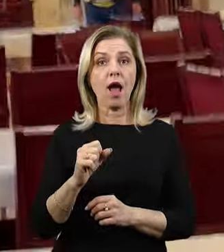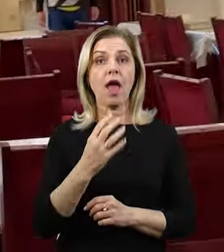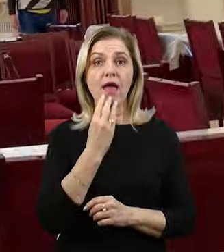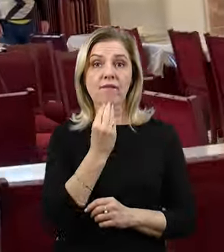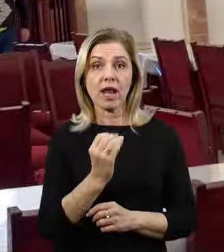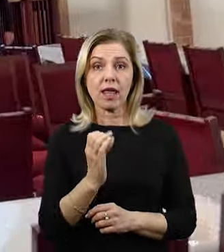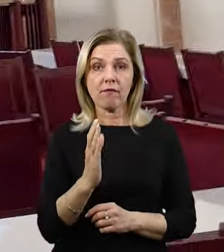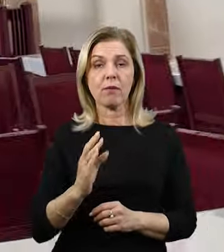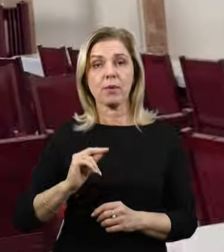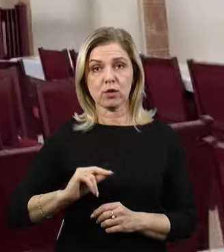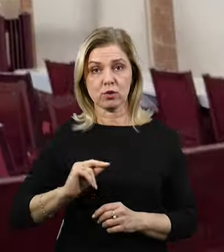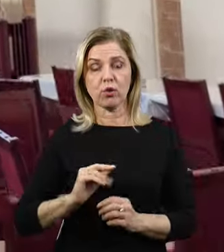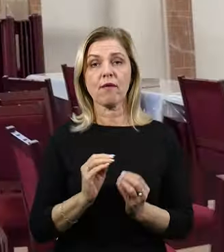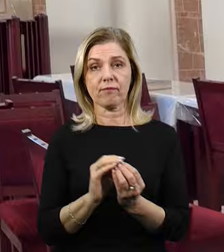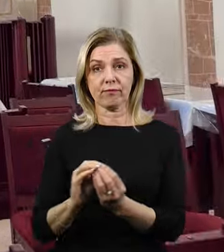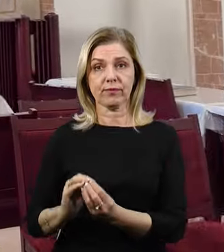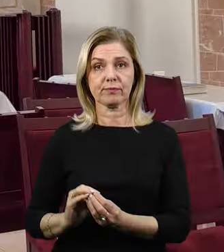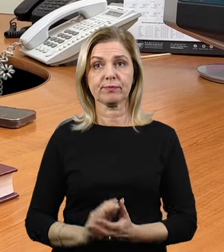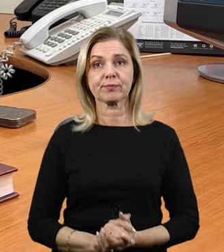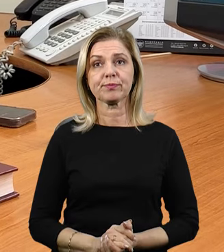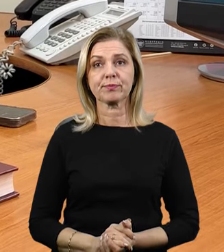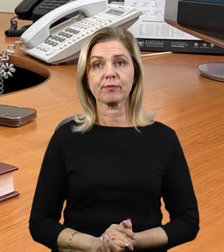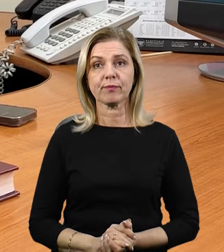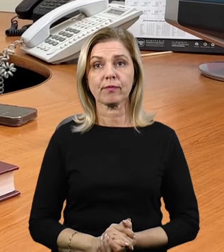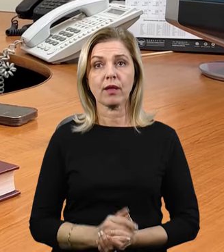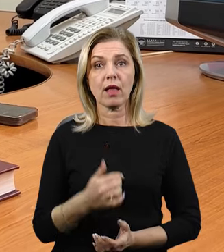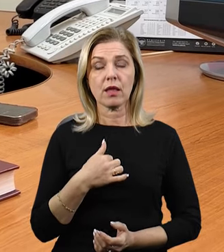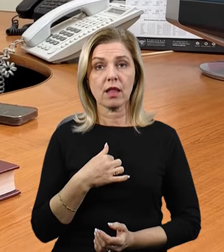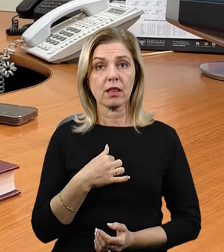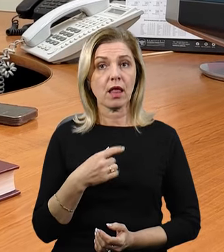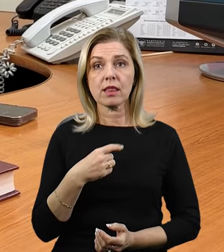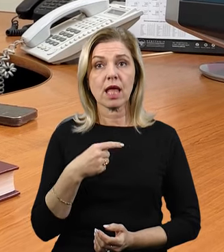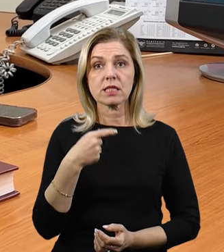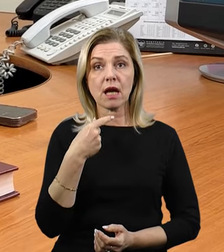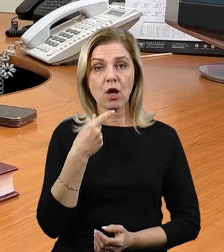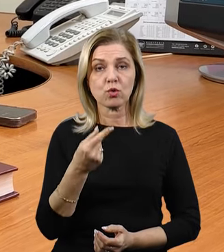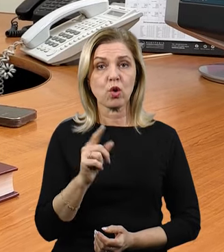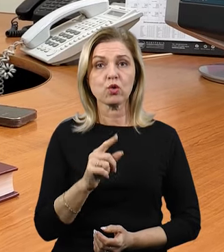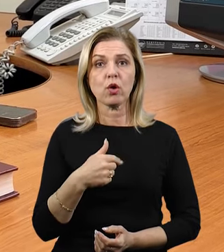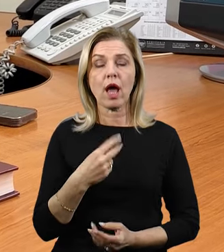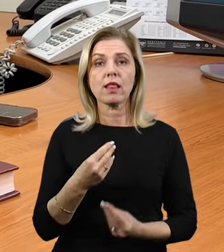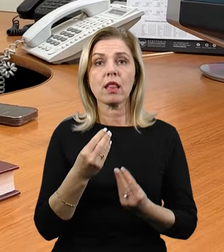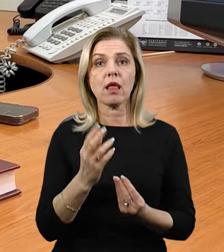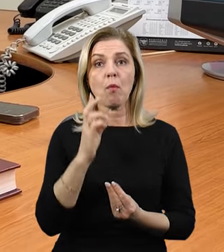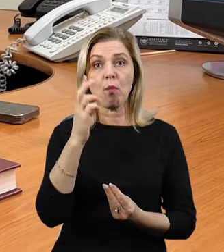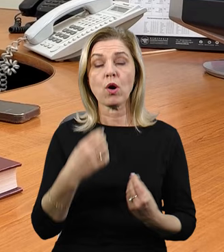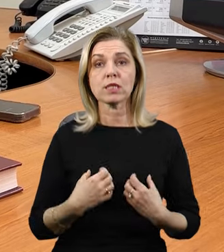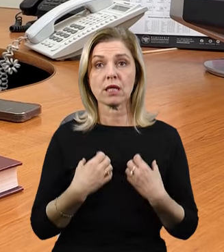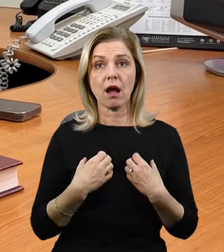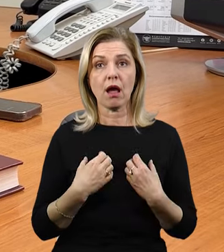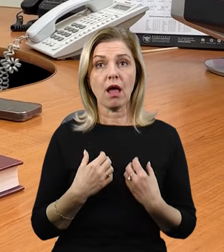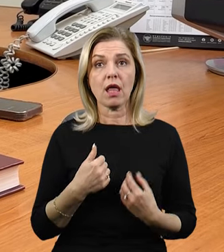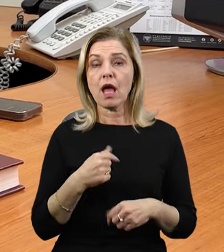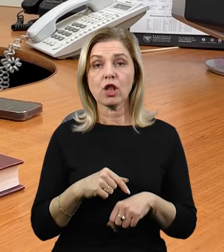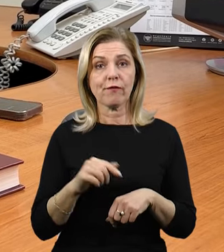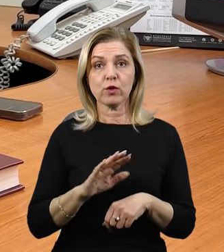безпеки планують посилити, говорить Шолом Готліб. Не скажу, що у мене є, не дай Бог, страх. Я не живу